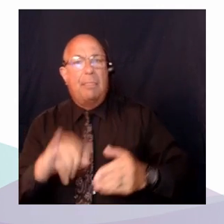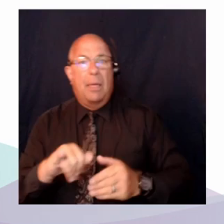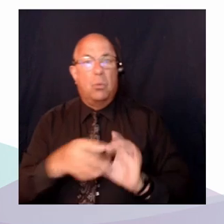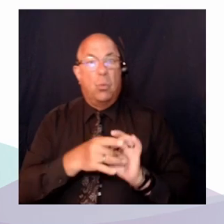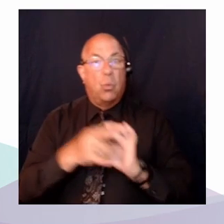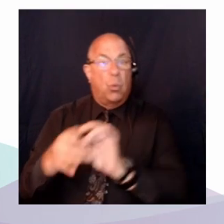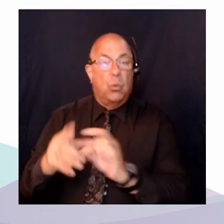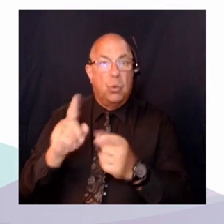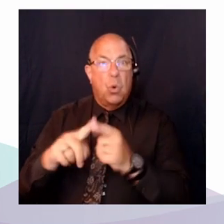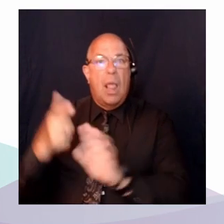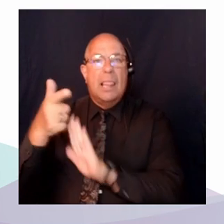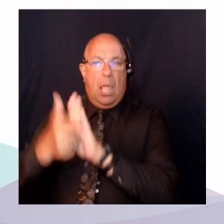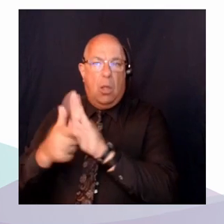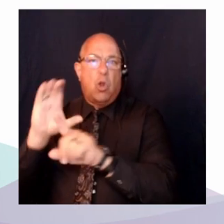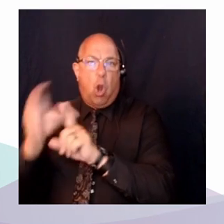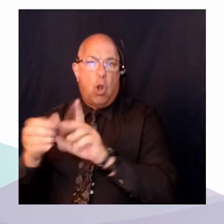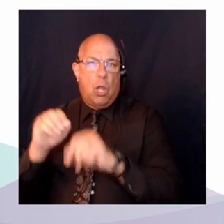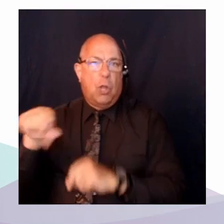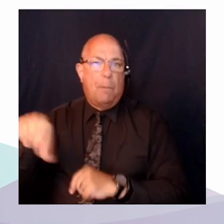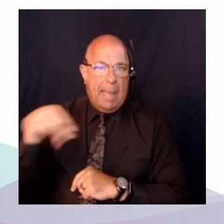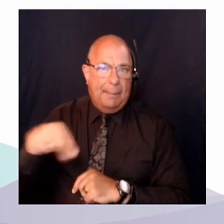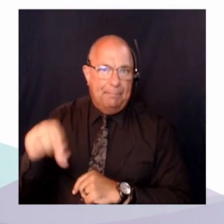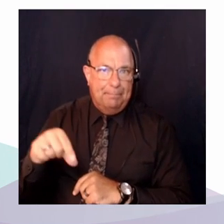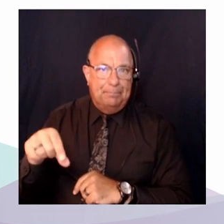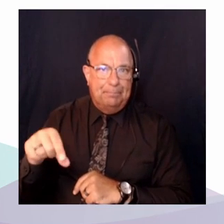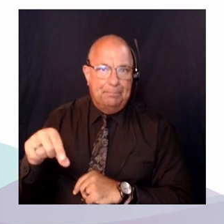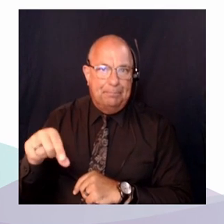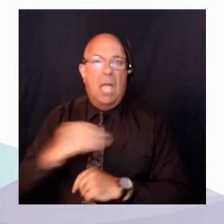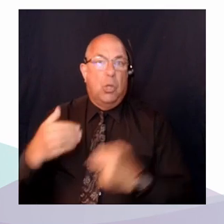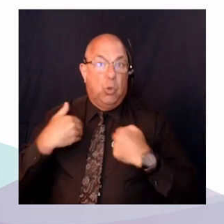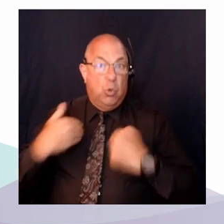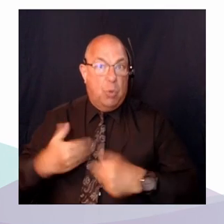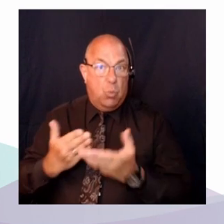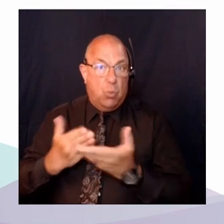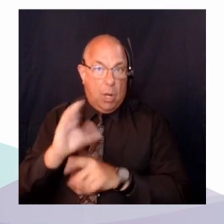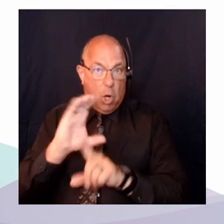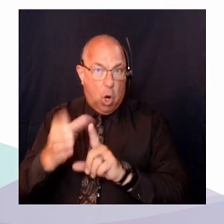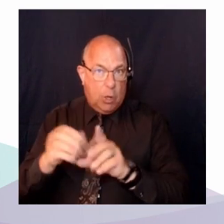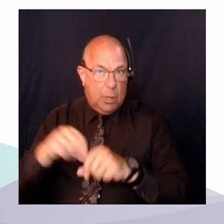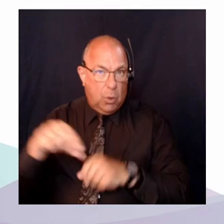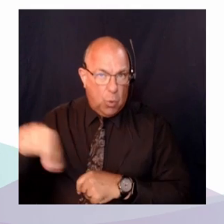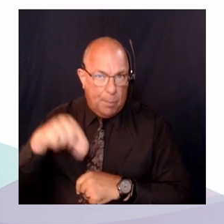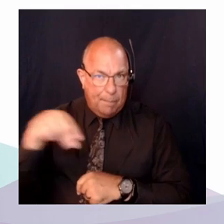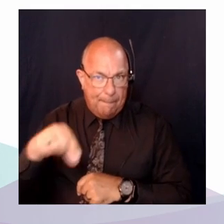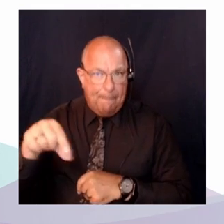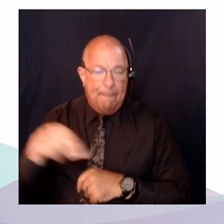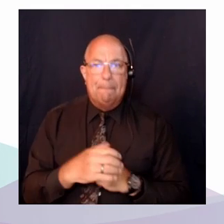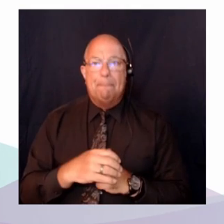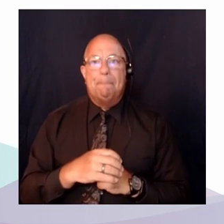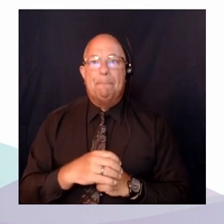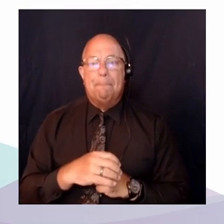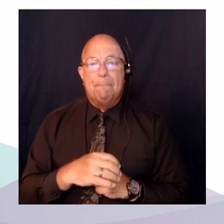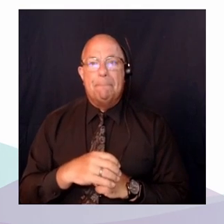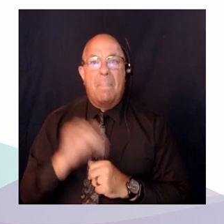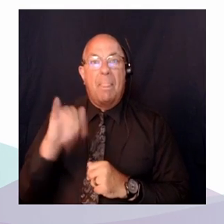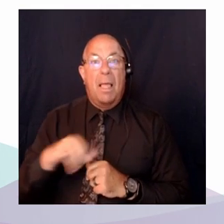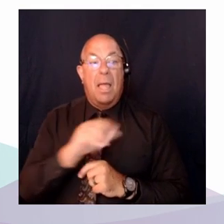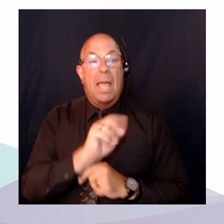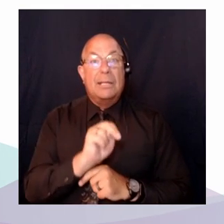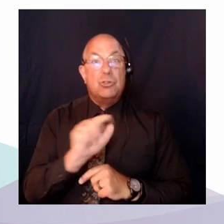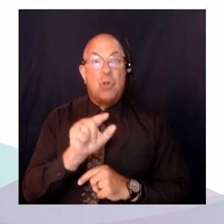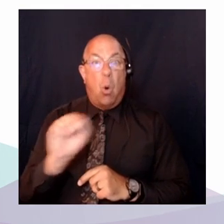Et bien sûr, ces organisations non-gouvernementales, elles ont cette position pour différentes raisons,